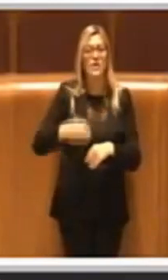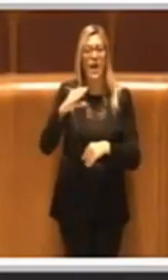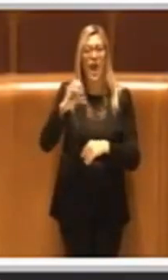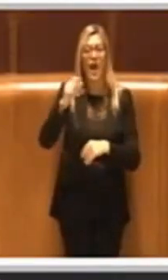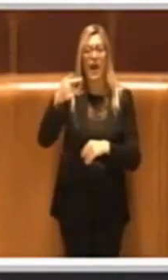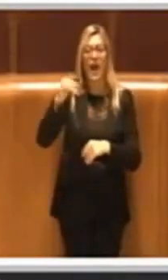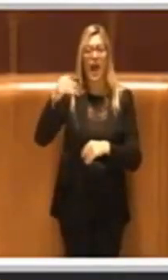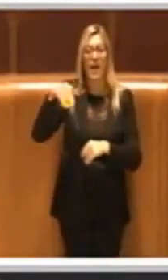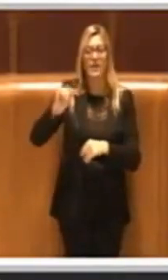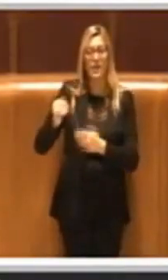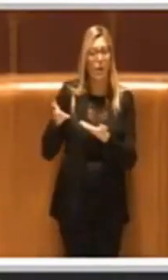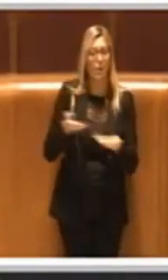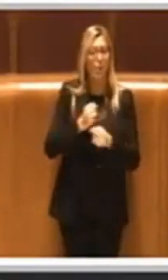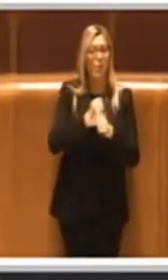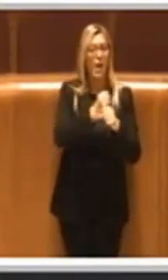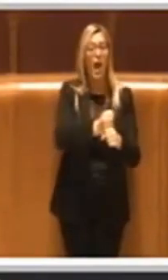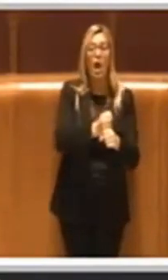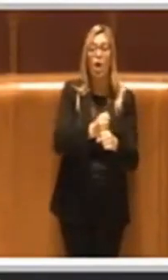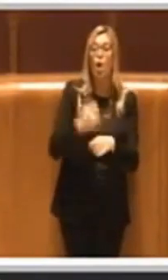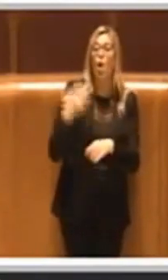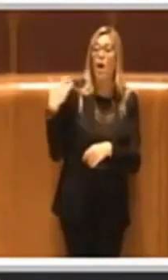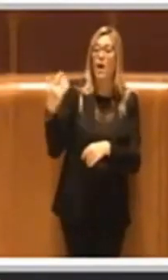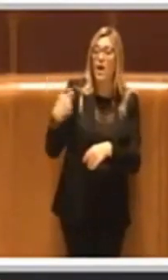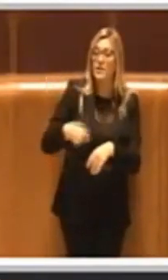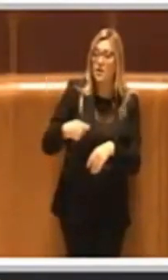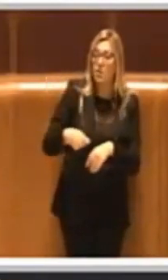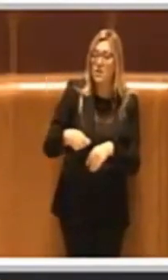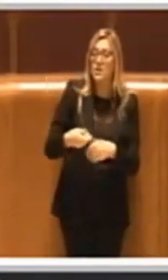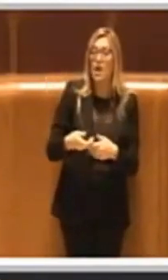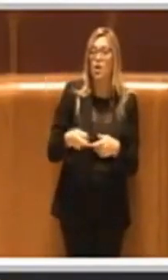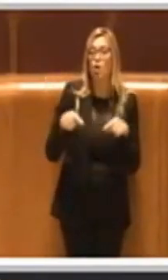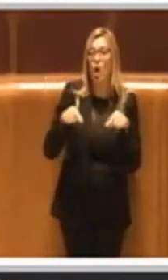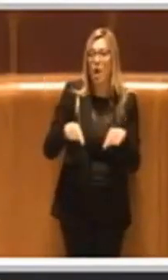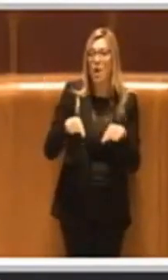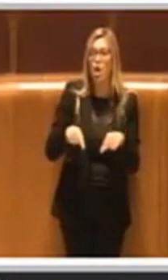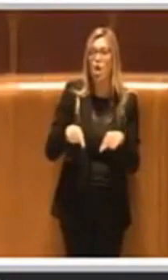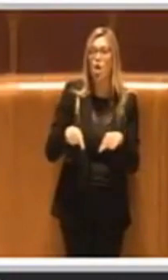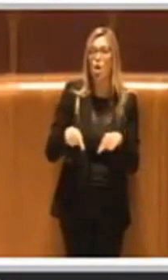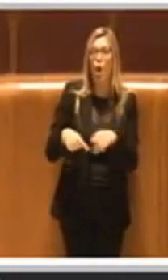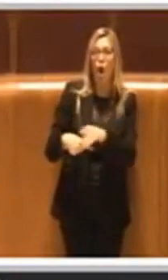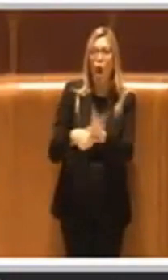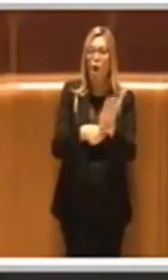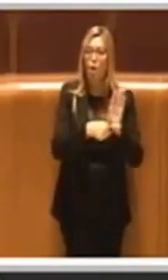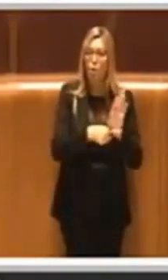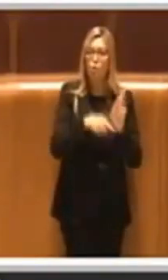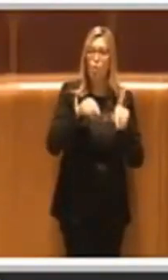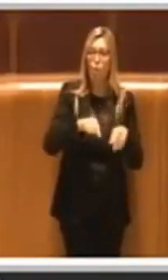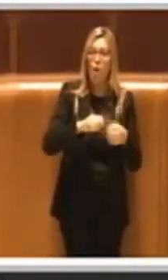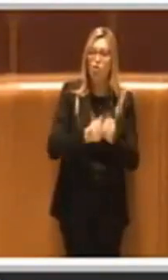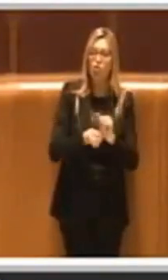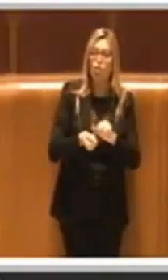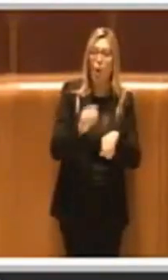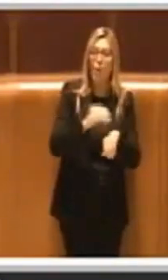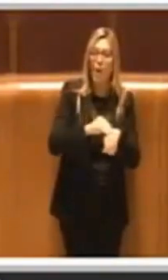Grazie Presidente, io illustrerò sia questo che il successivo perché sono